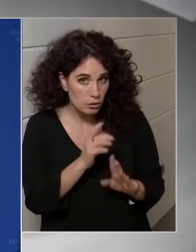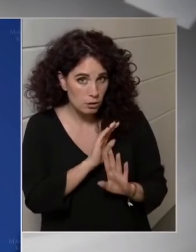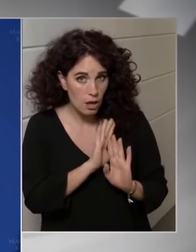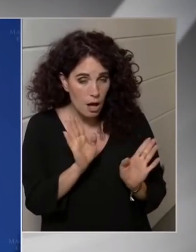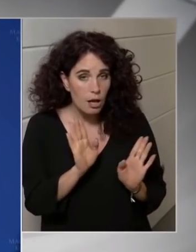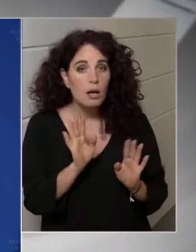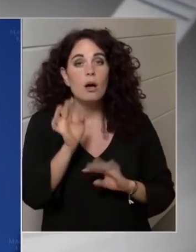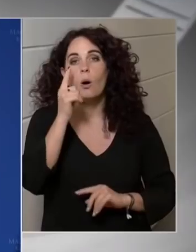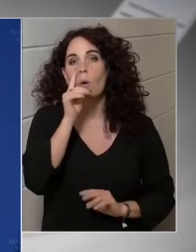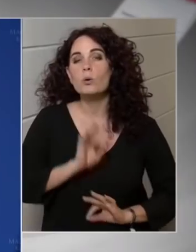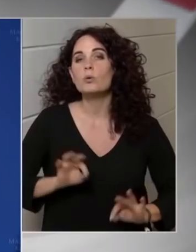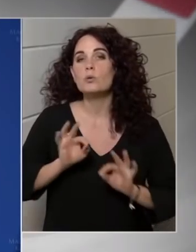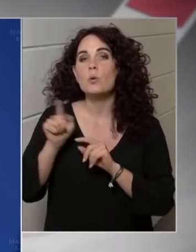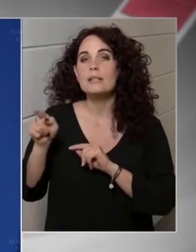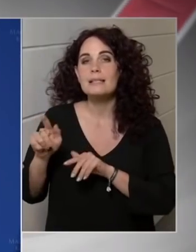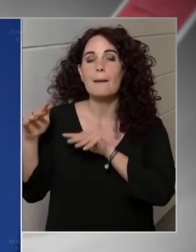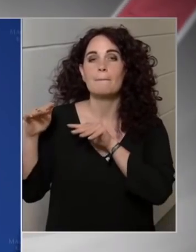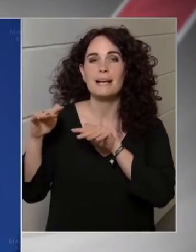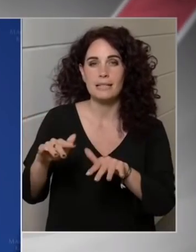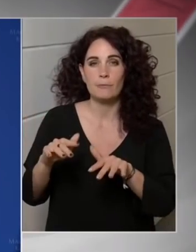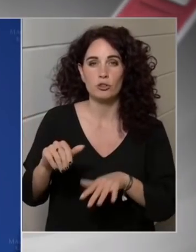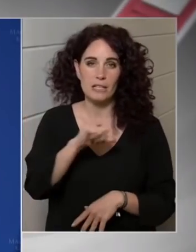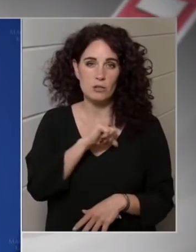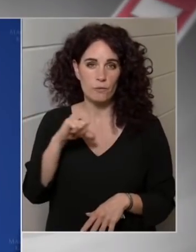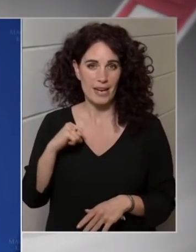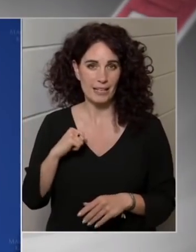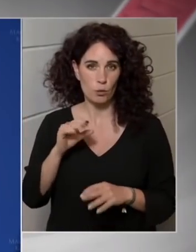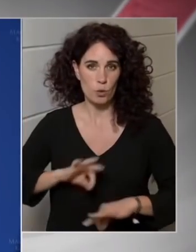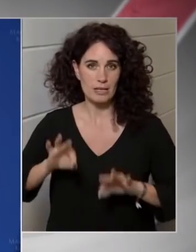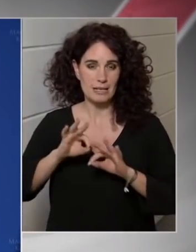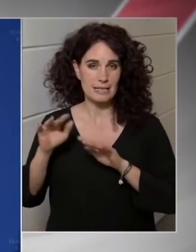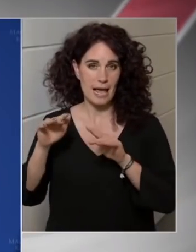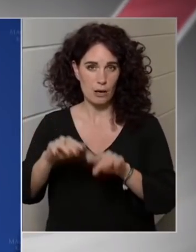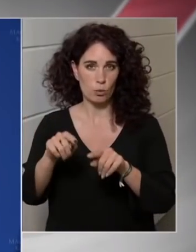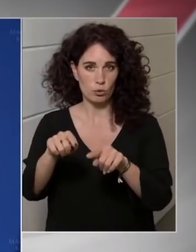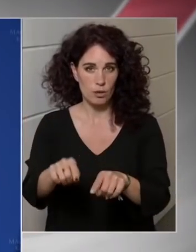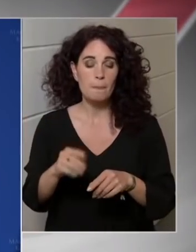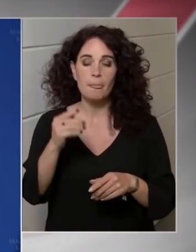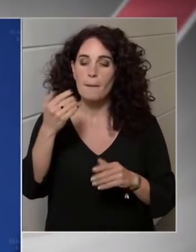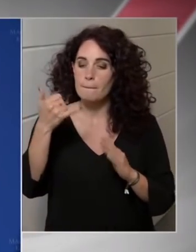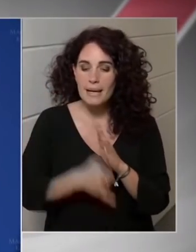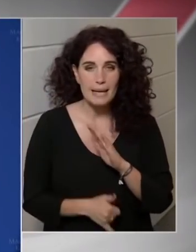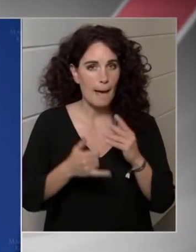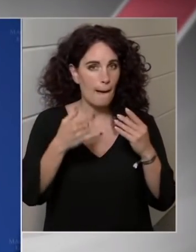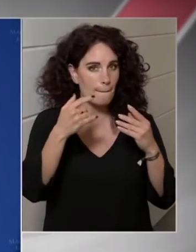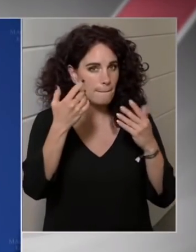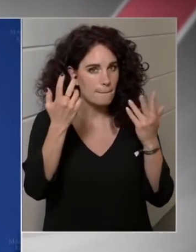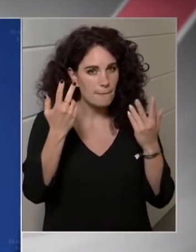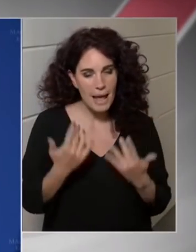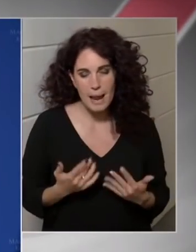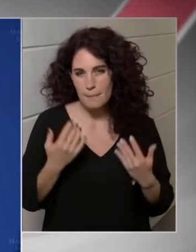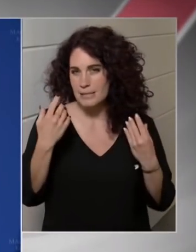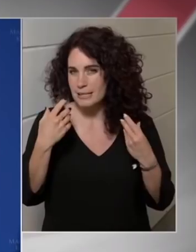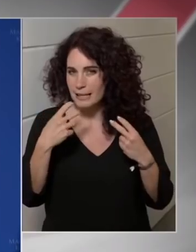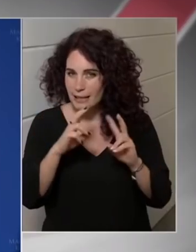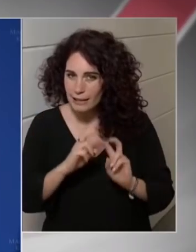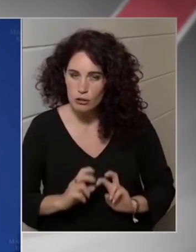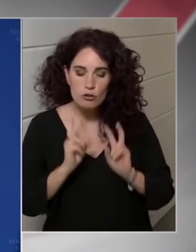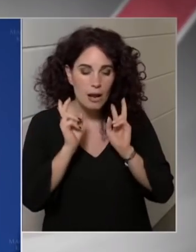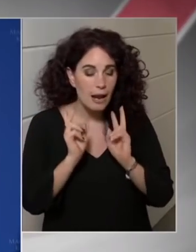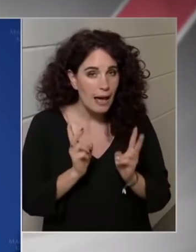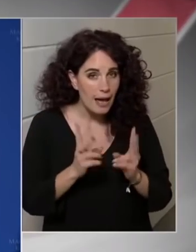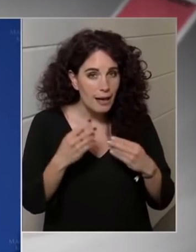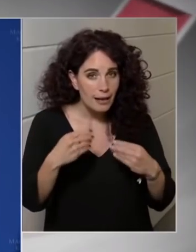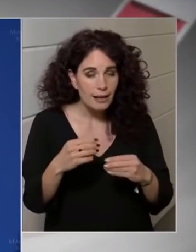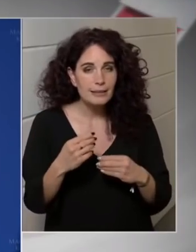Oroszország megtámadott egy szuberén országot. Ennél lehet mélyebb elemzésekbe is bocsátkozni, de az alaphelyzet mégiscsak az,